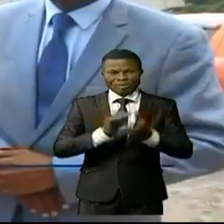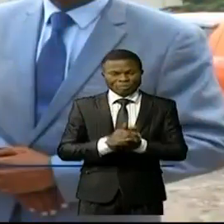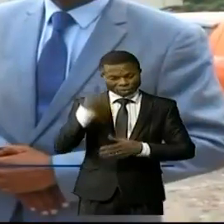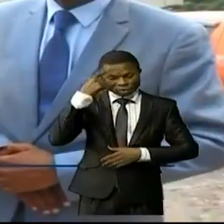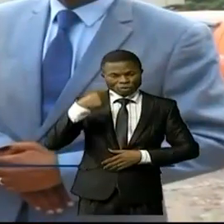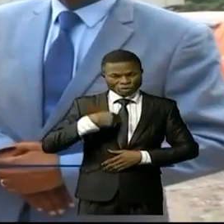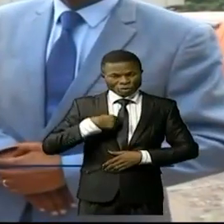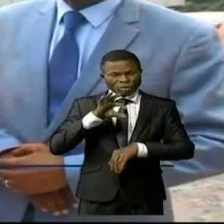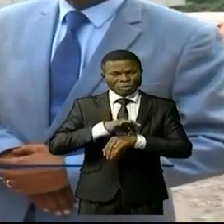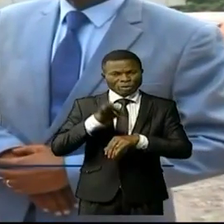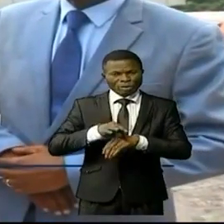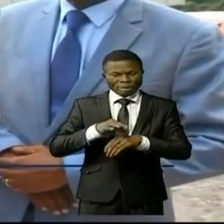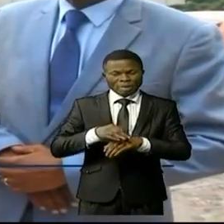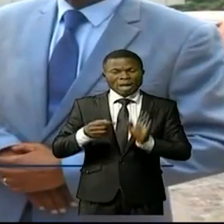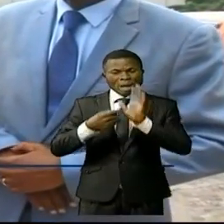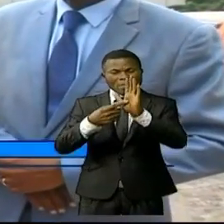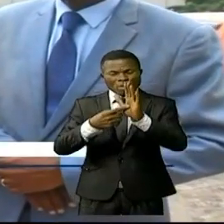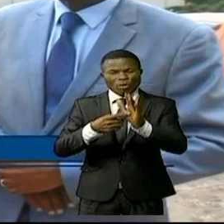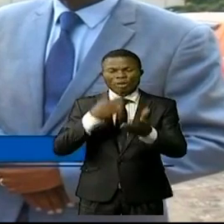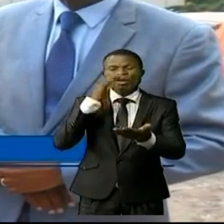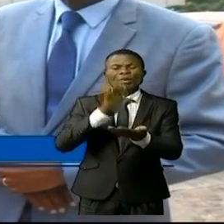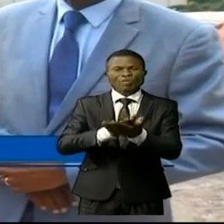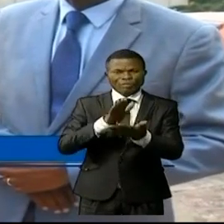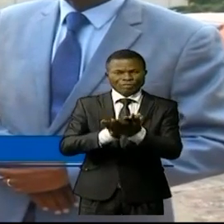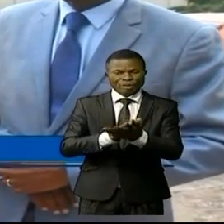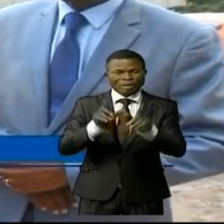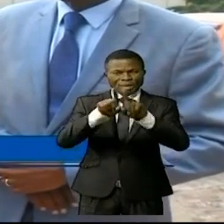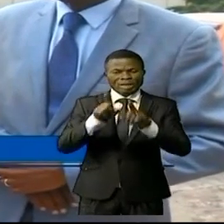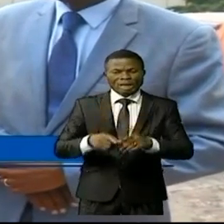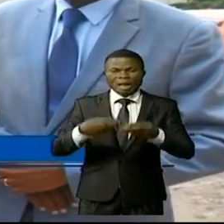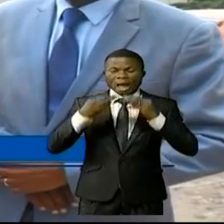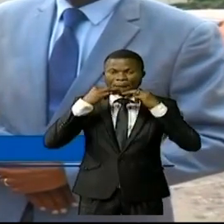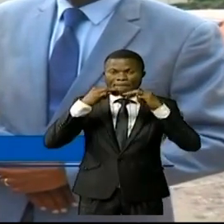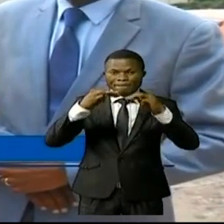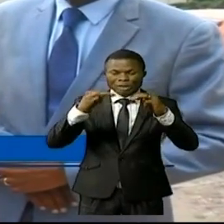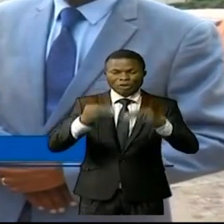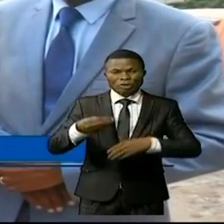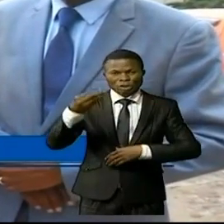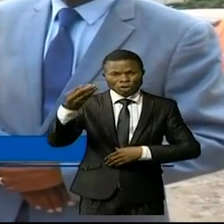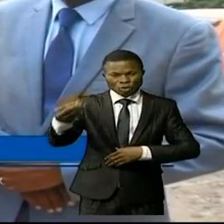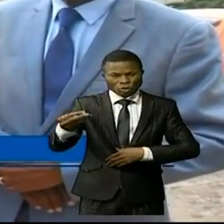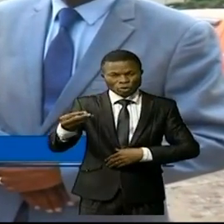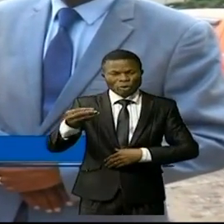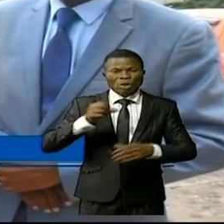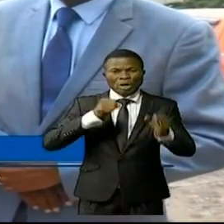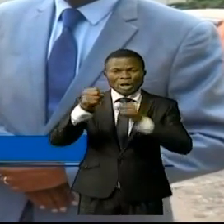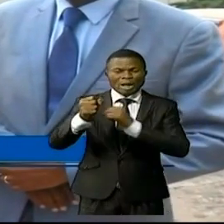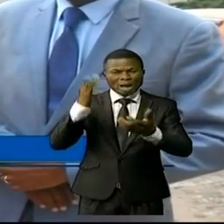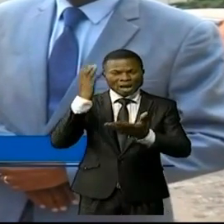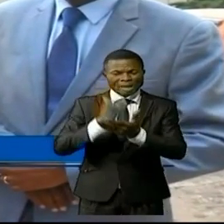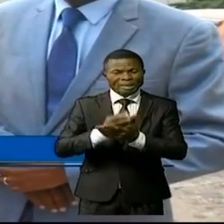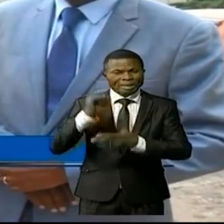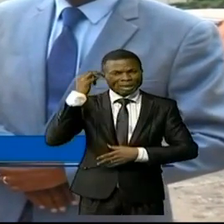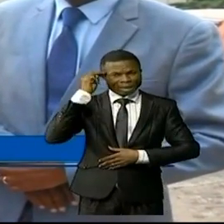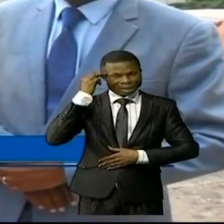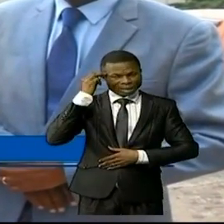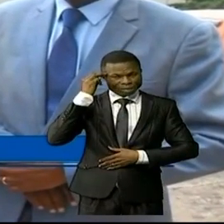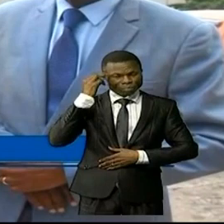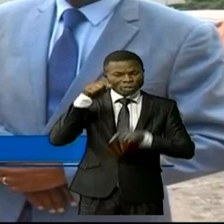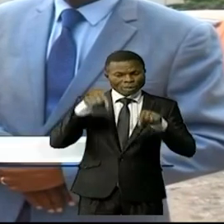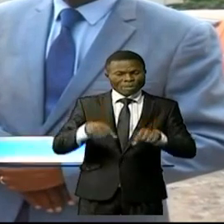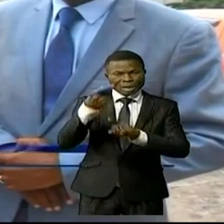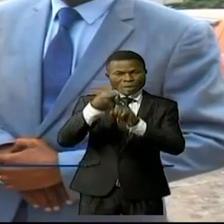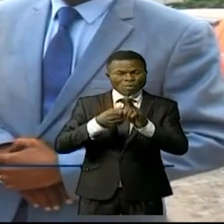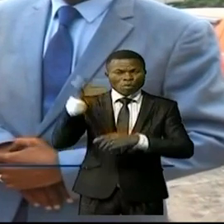une occasion de rendre des civilités, mais aussi transmettre un message, celui de la lutte contre le VH sida. Nous sommes au mois de